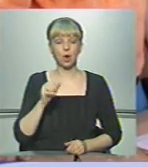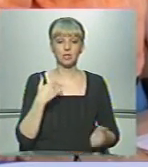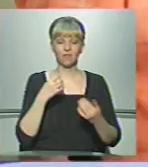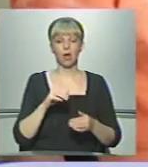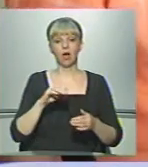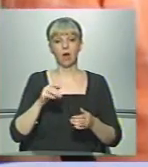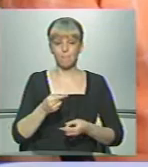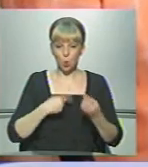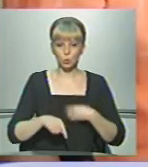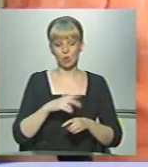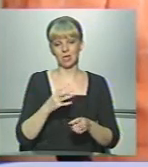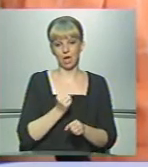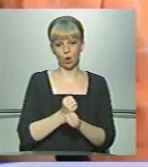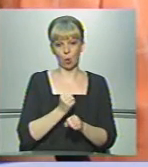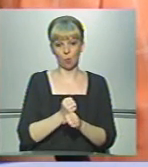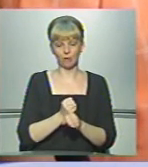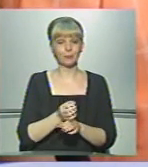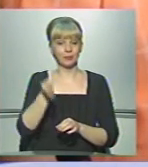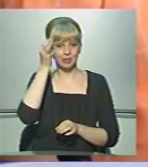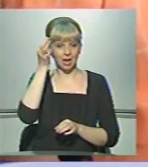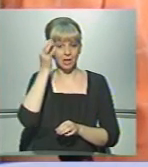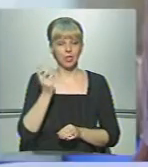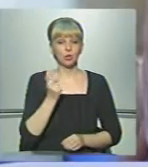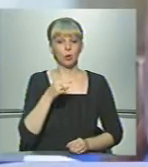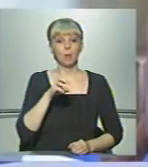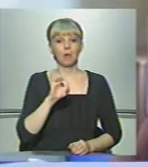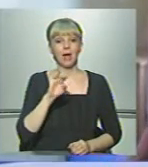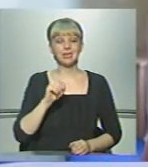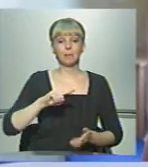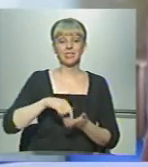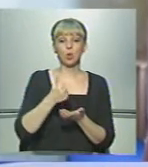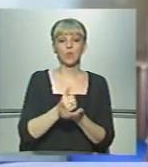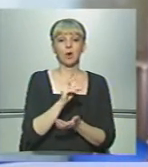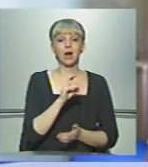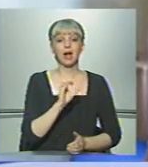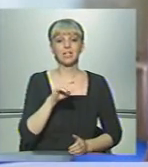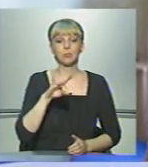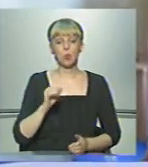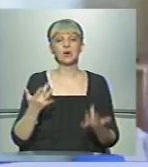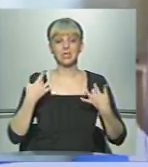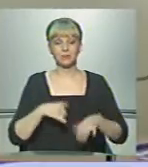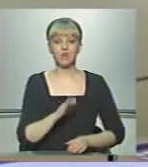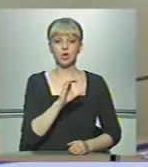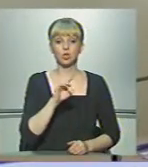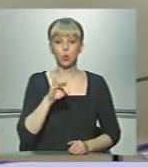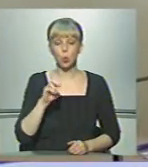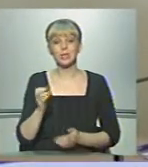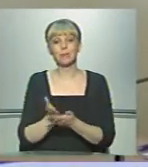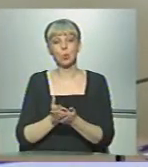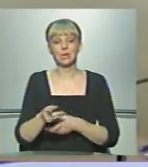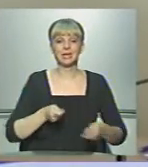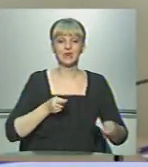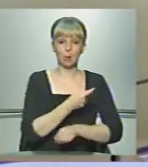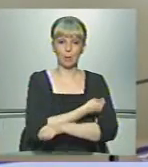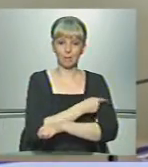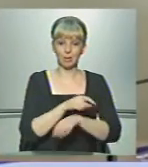поновлення його на роботі. Нагадаємо, 2 березня міський голова Олексій Каспрук звільнив Володимира Струка з посади керівника